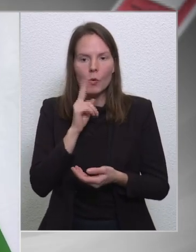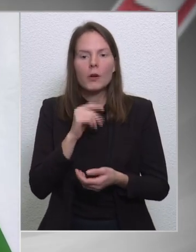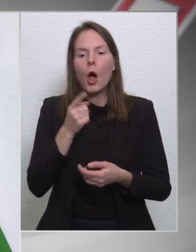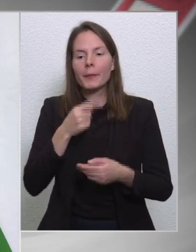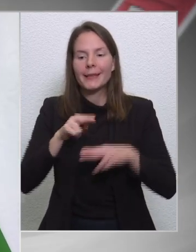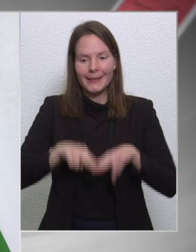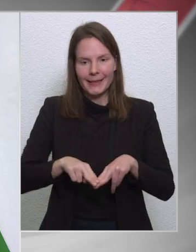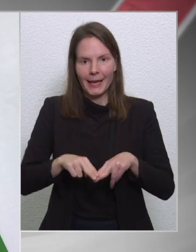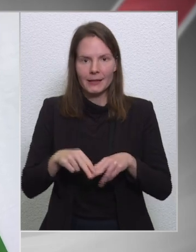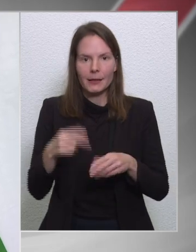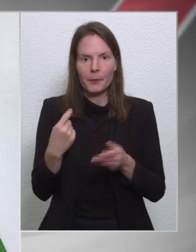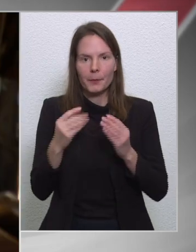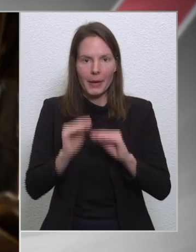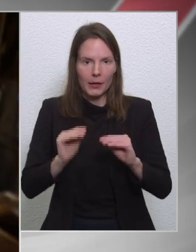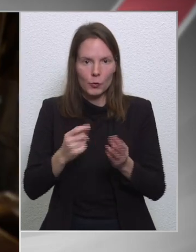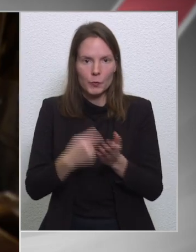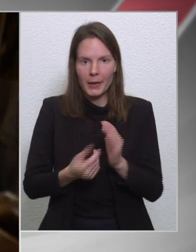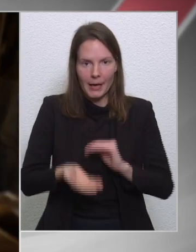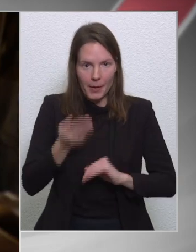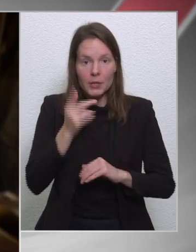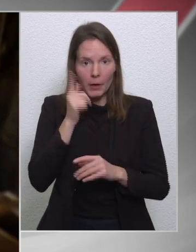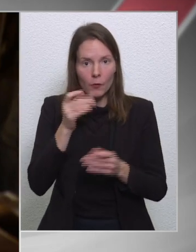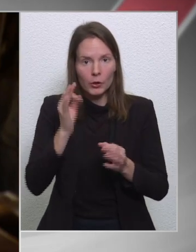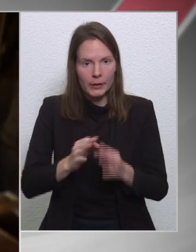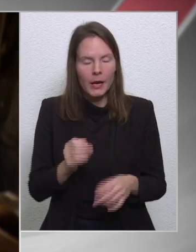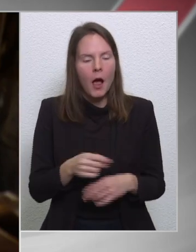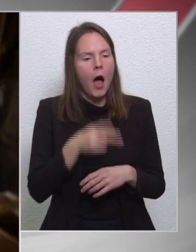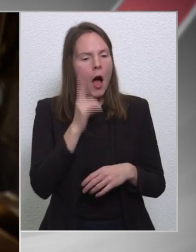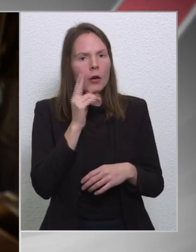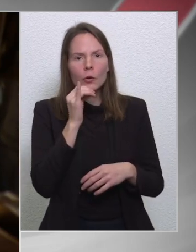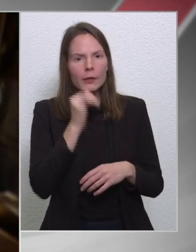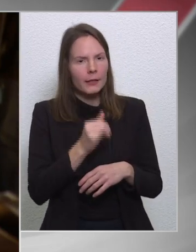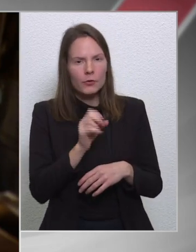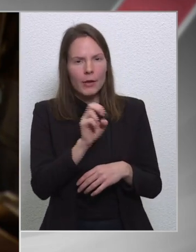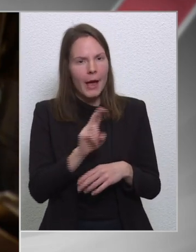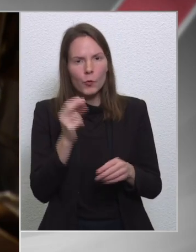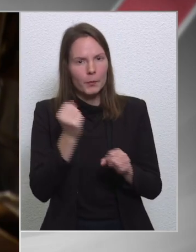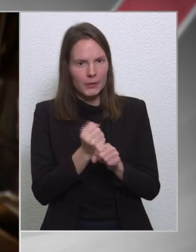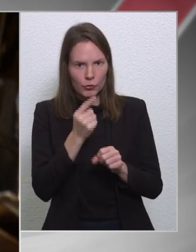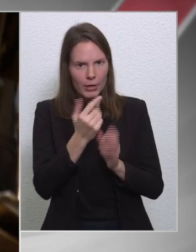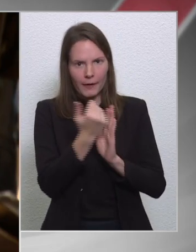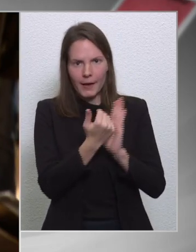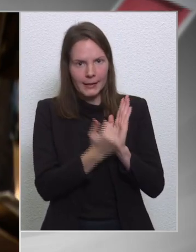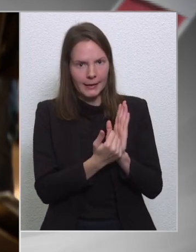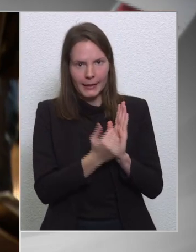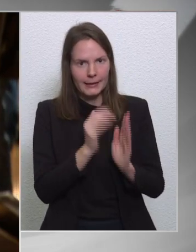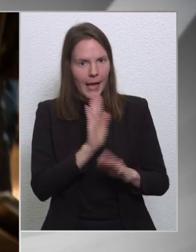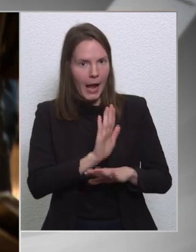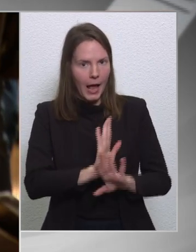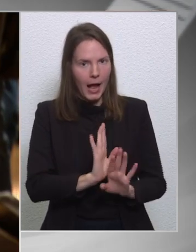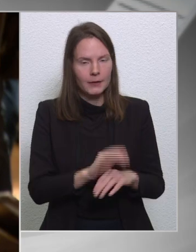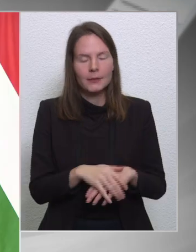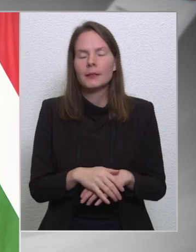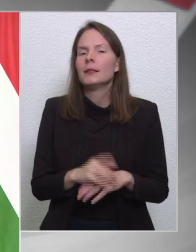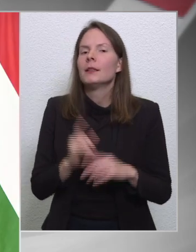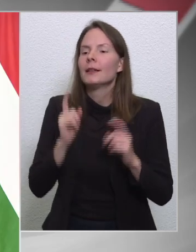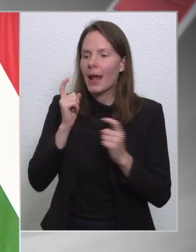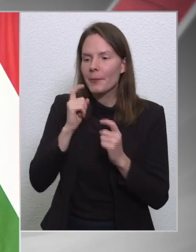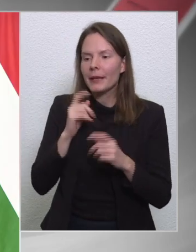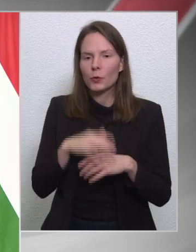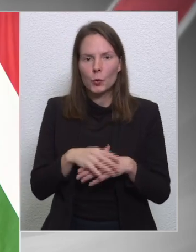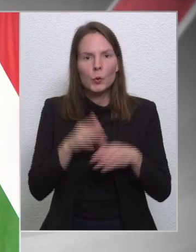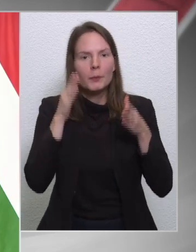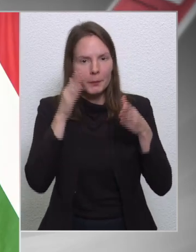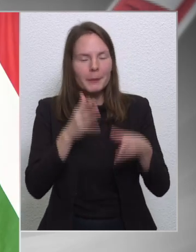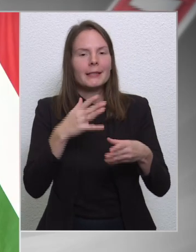ígért mértékben be fog következni. De akkor ugye ennek nincsen Európai Bizottsági felkétele mostantól, hiszen nincsen. Bízzunk